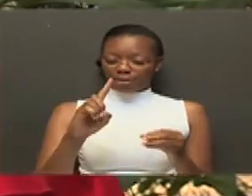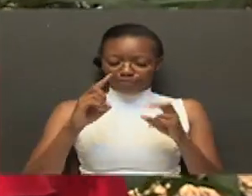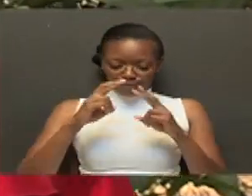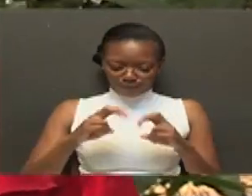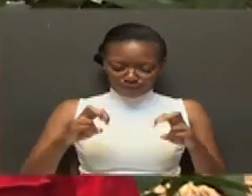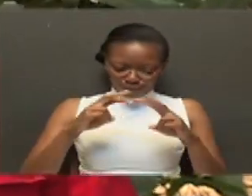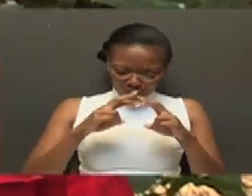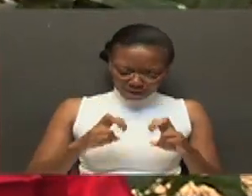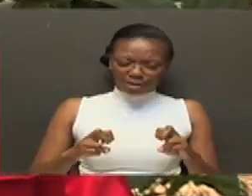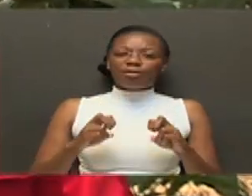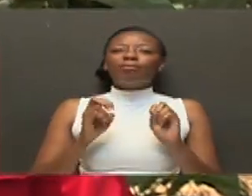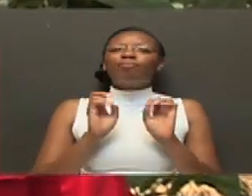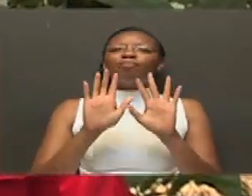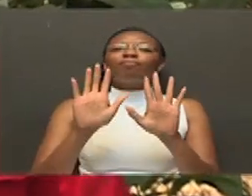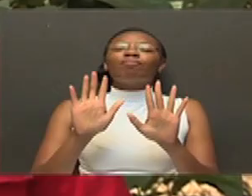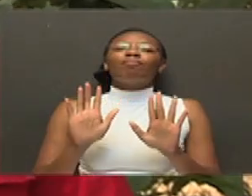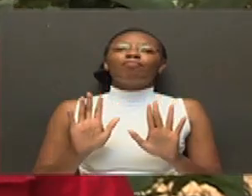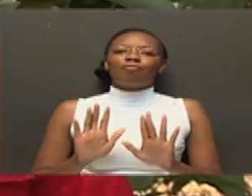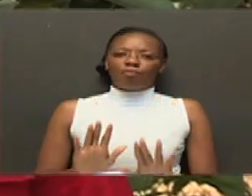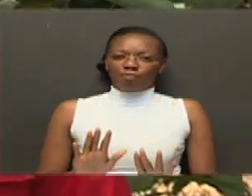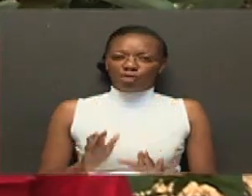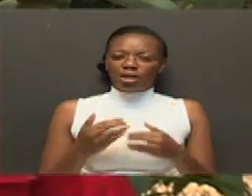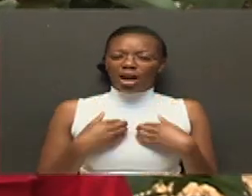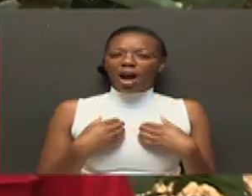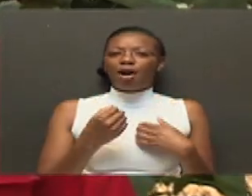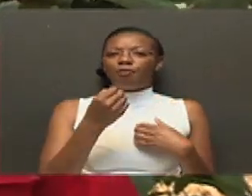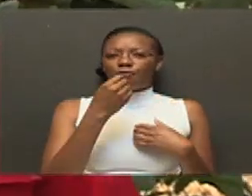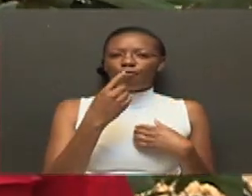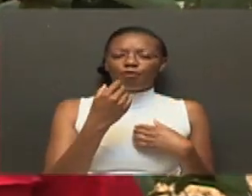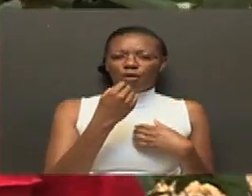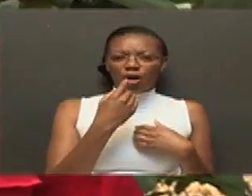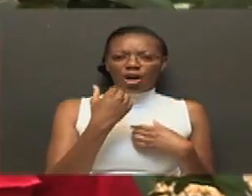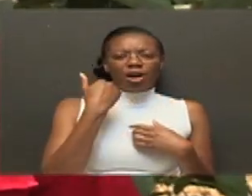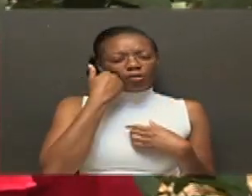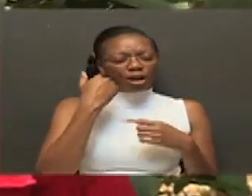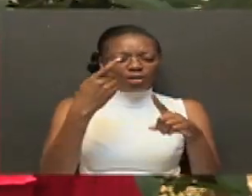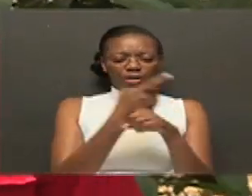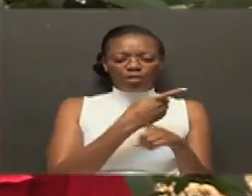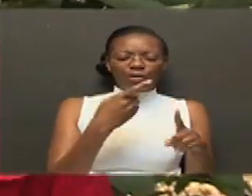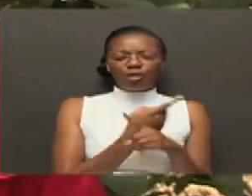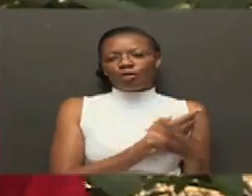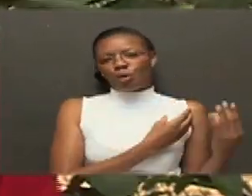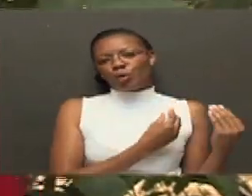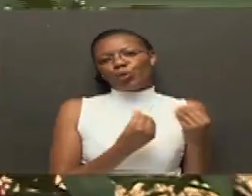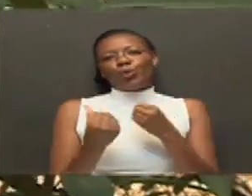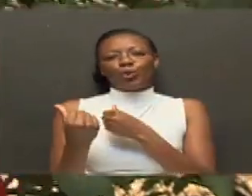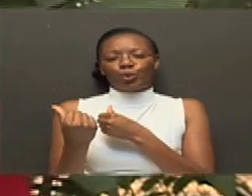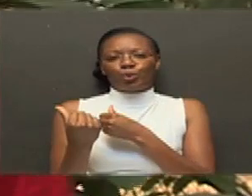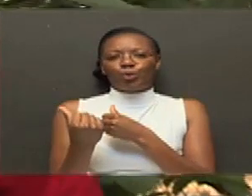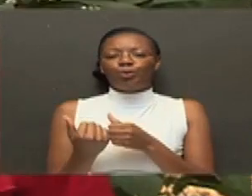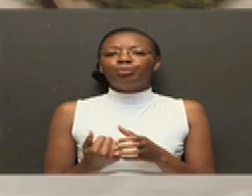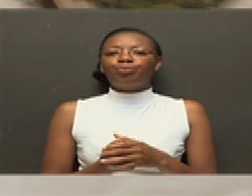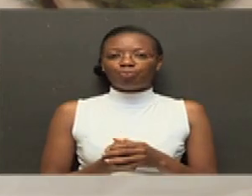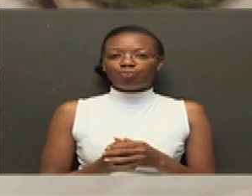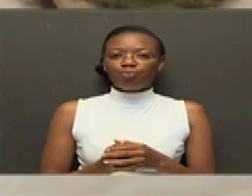fanyu wa mzuri, unaeza pata daa za kutibu kalibu magonjwa yote ila inasubua